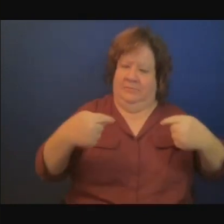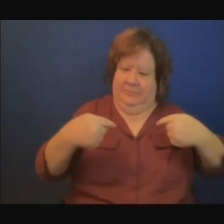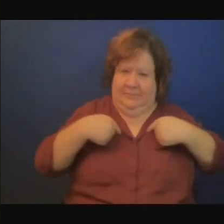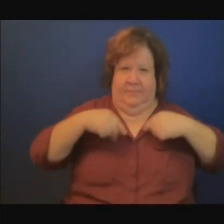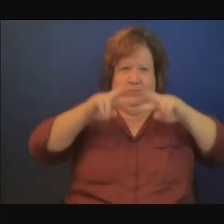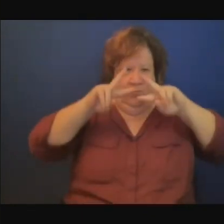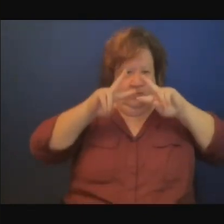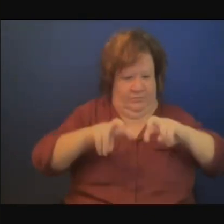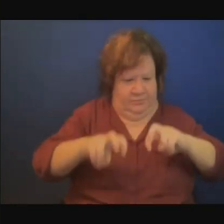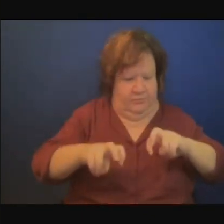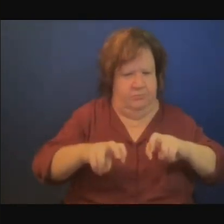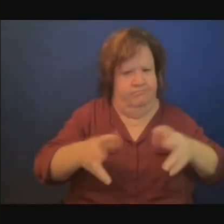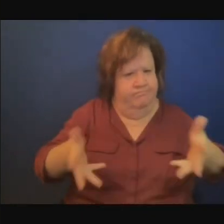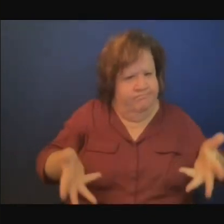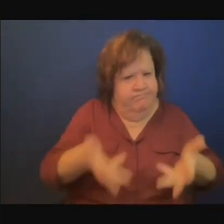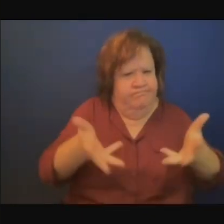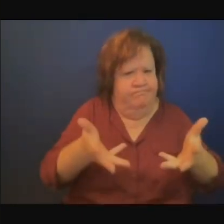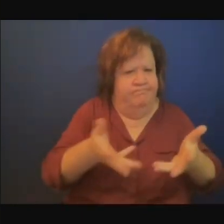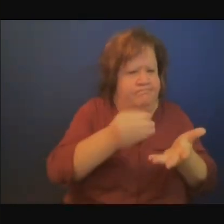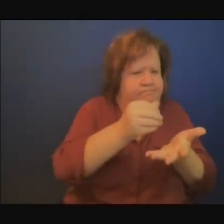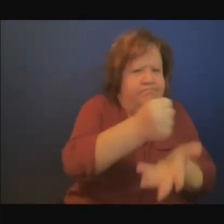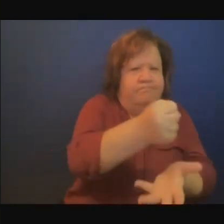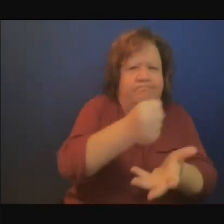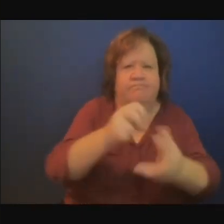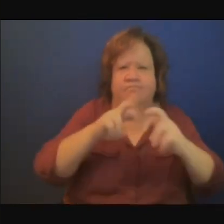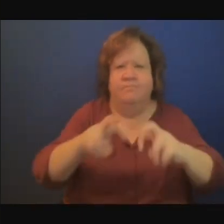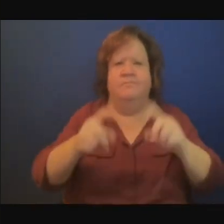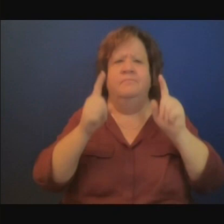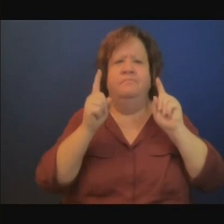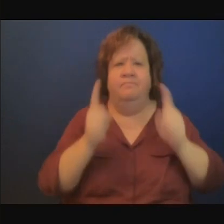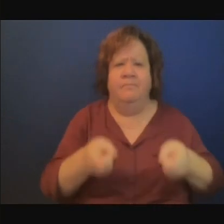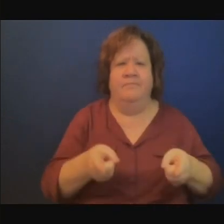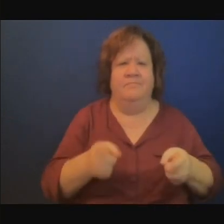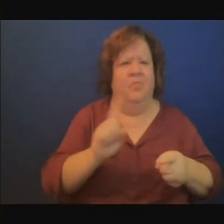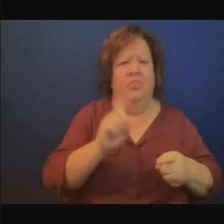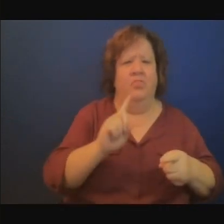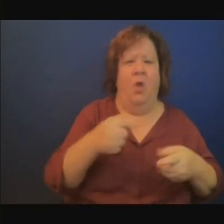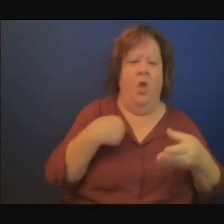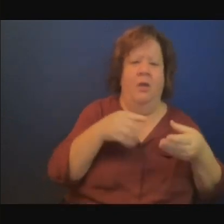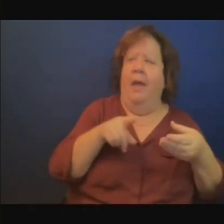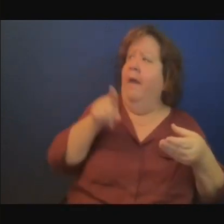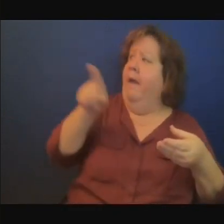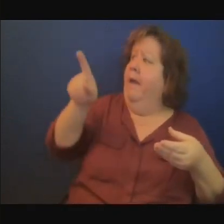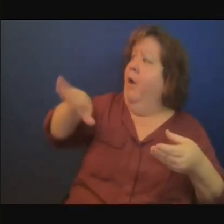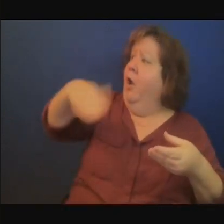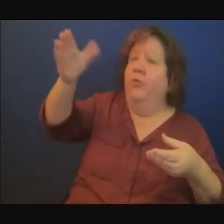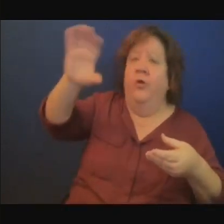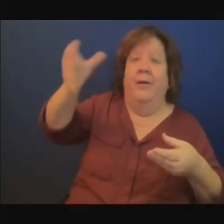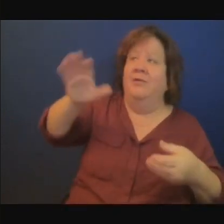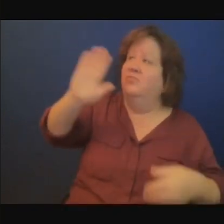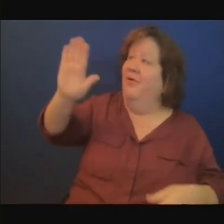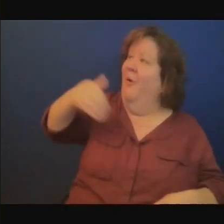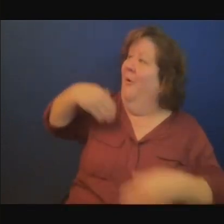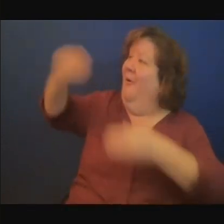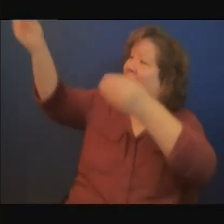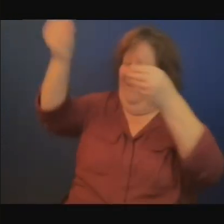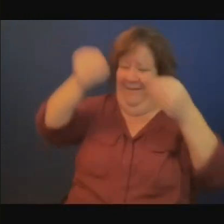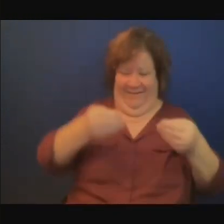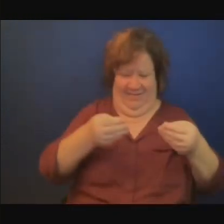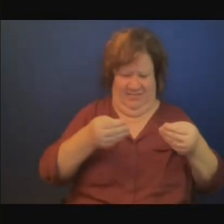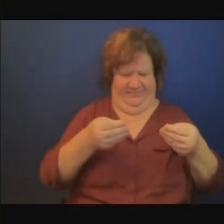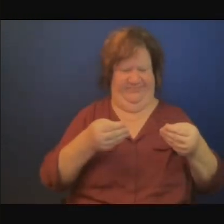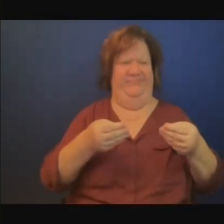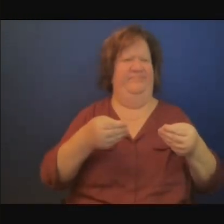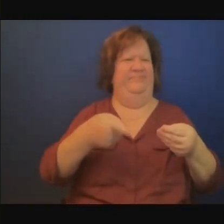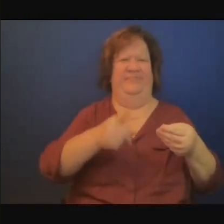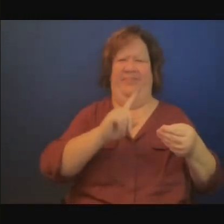concept de développement neutre en carbone en Afrique beaucoup de nos pays ne sont pas encore développés alors comment est-ce qu'ils peuvent